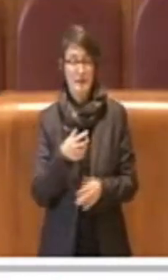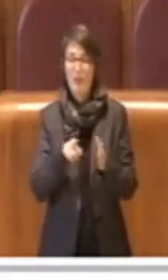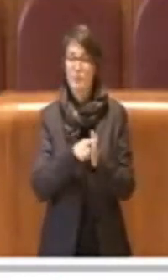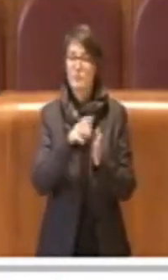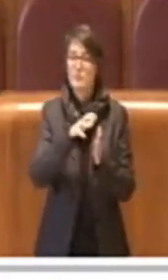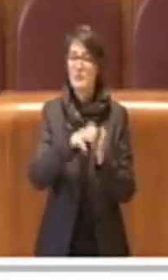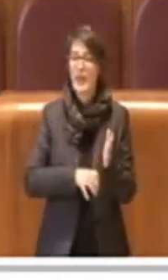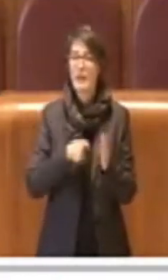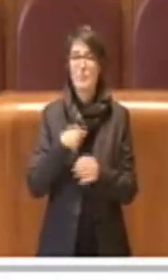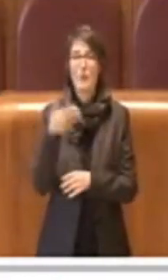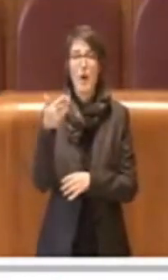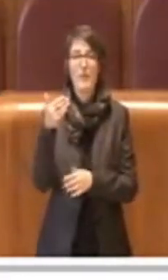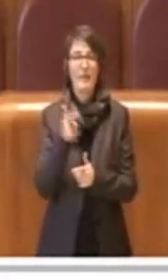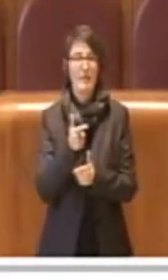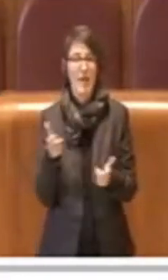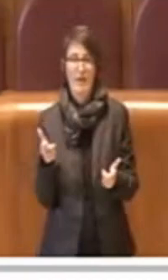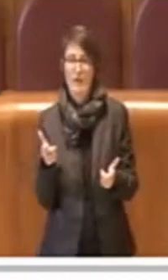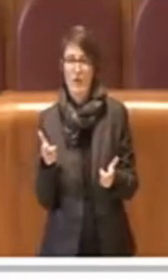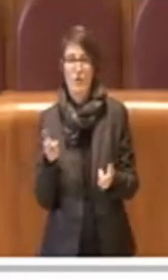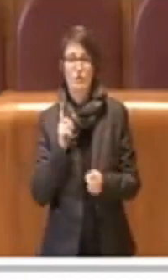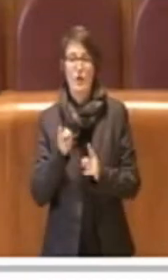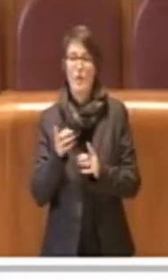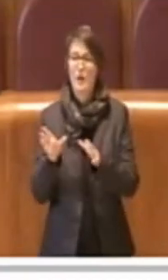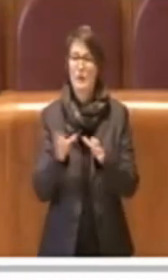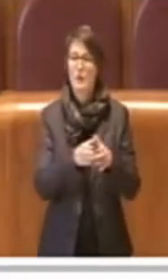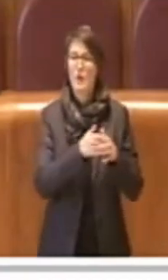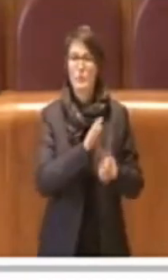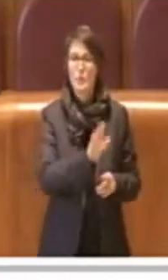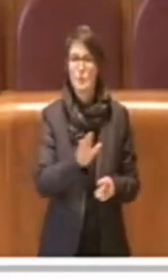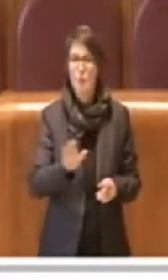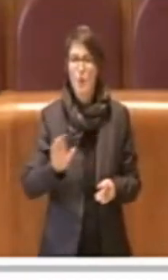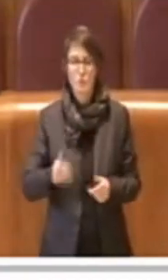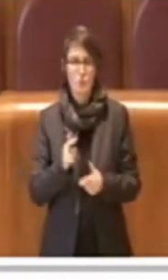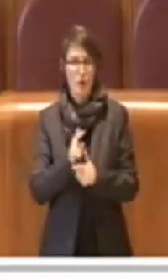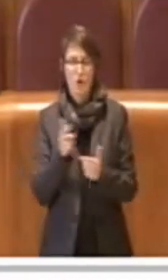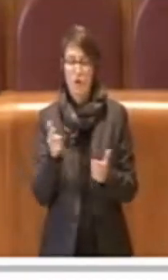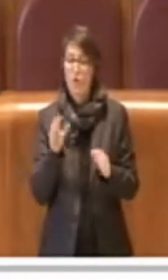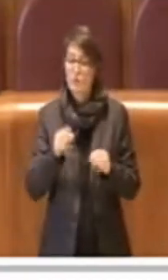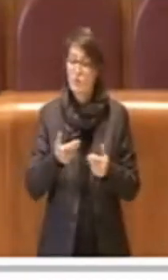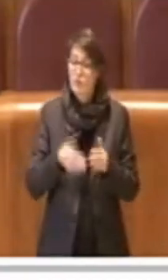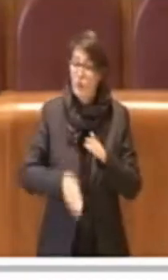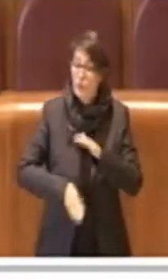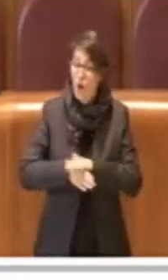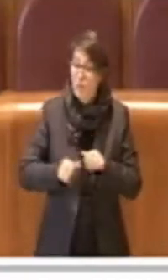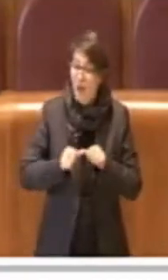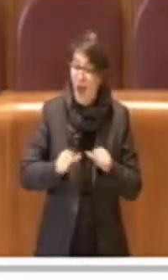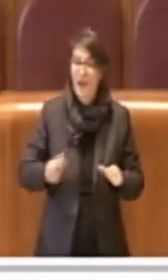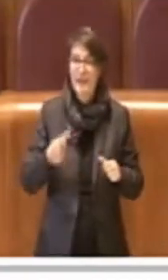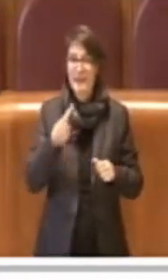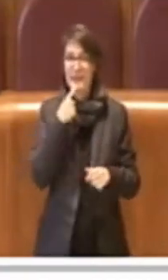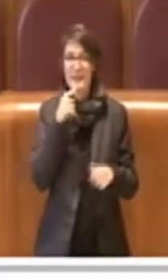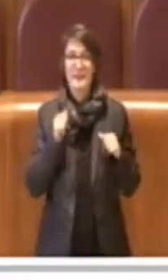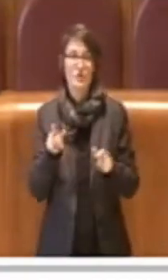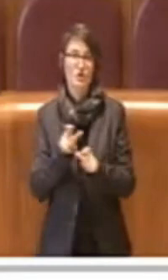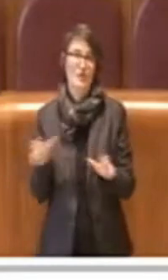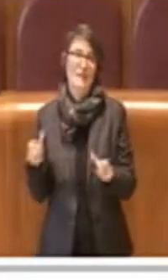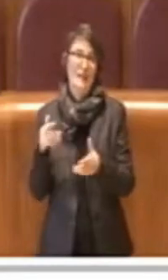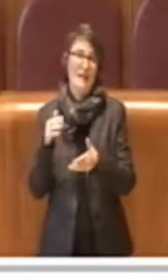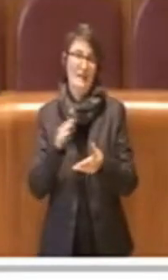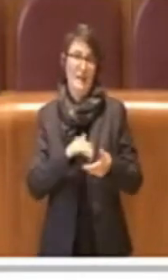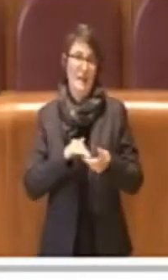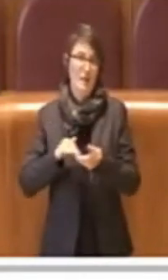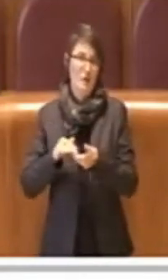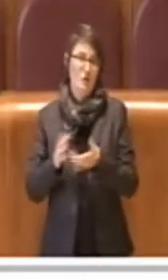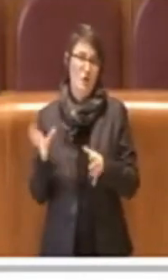politico, una delibera appunto che proviene dal basso e che vede finalmente le forze politiche di